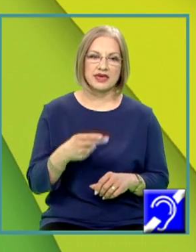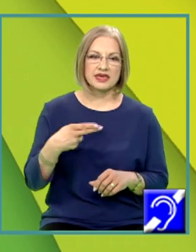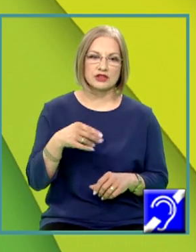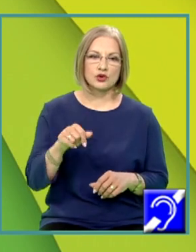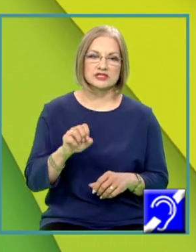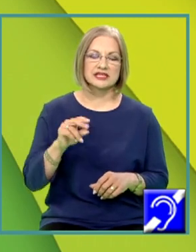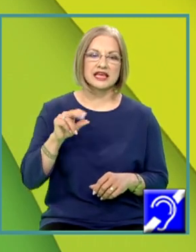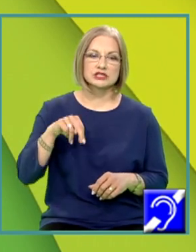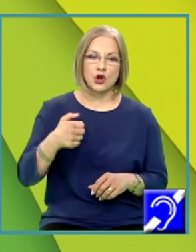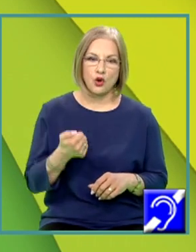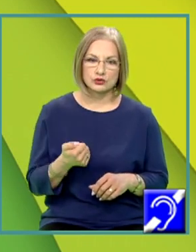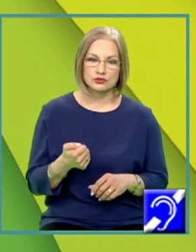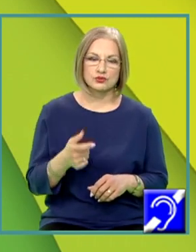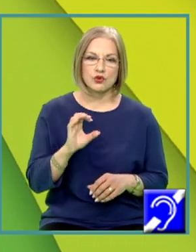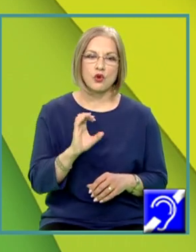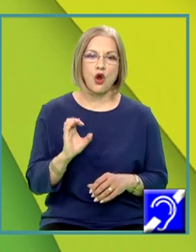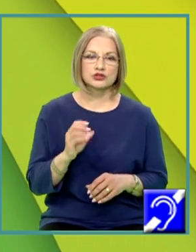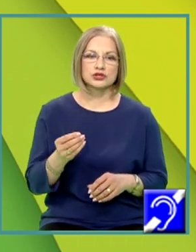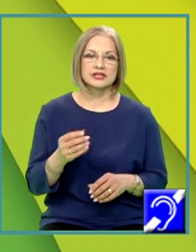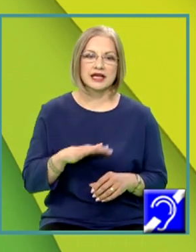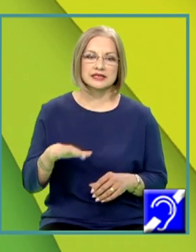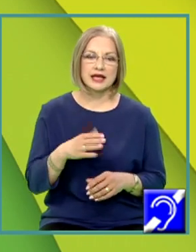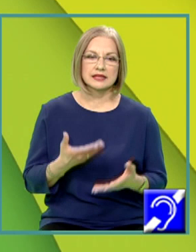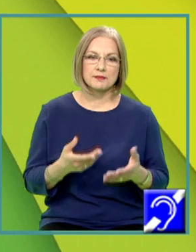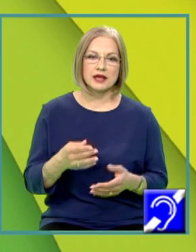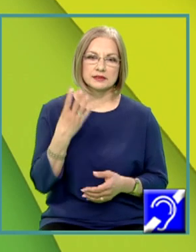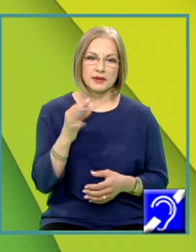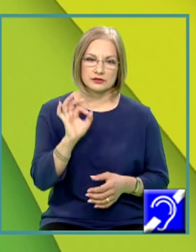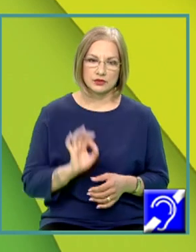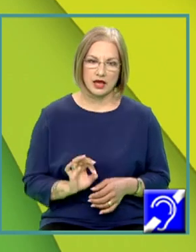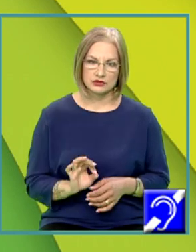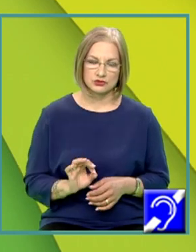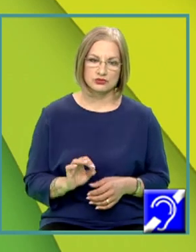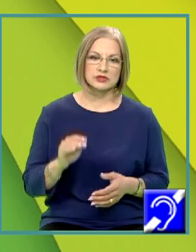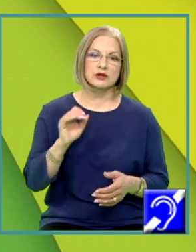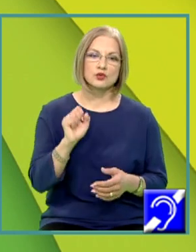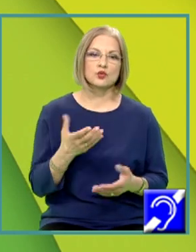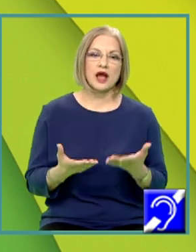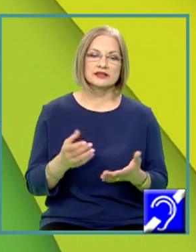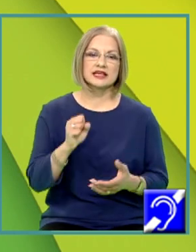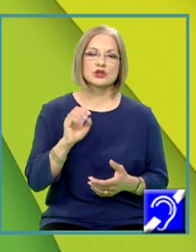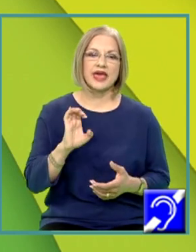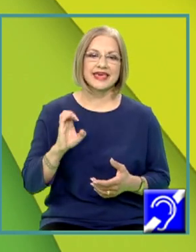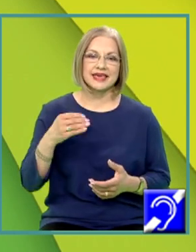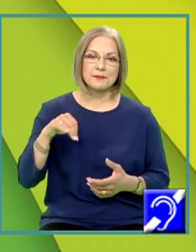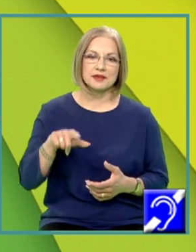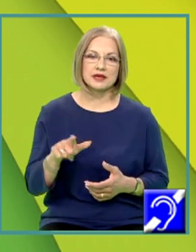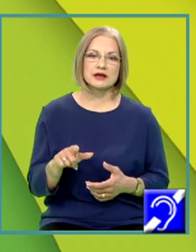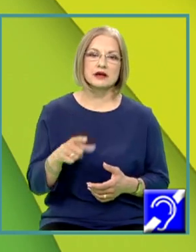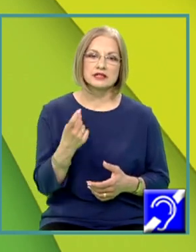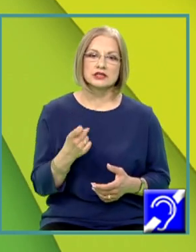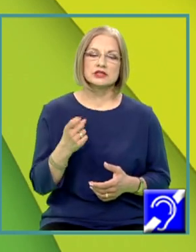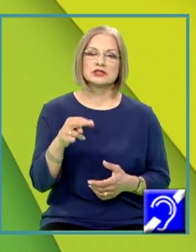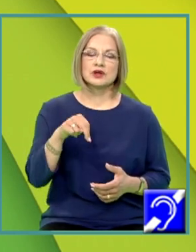procentuală masică 4% cu cantitatea stoichiometrică necesară dintr-o soluție de acid clorhidric.